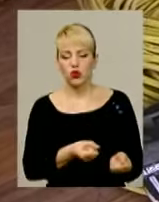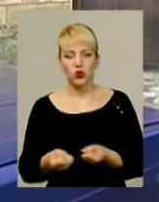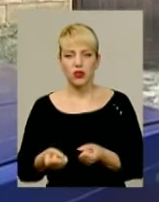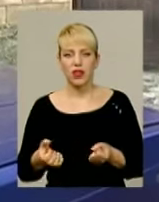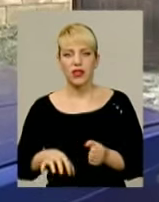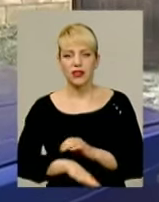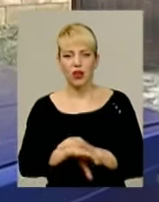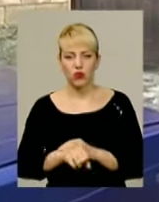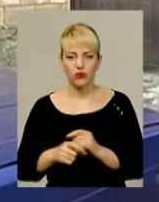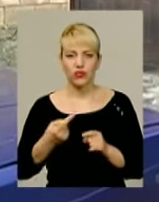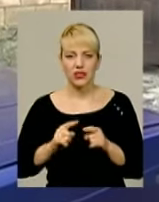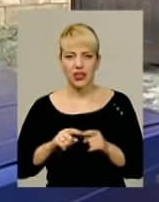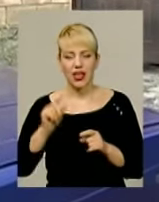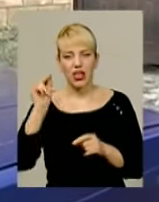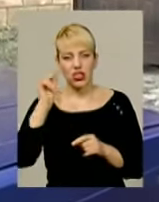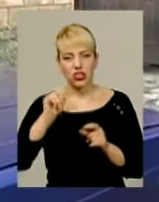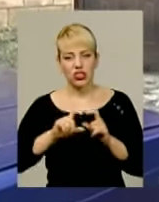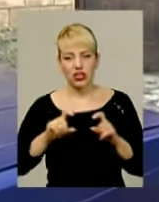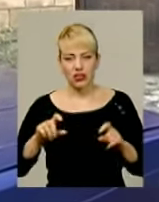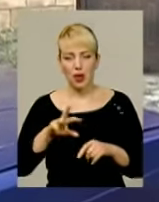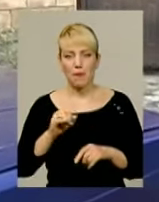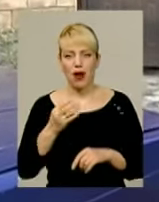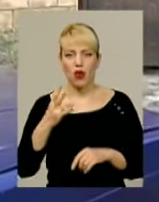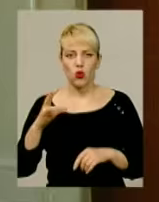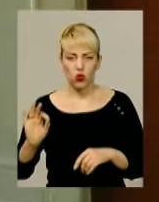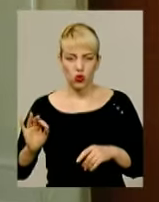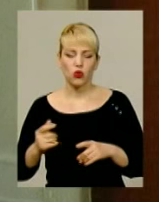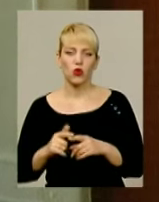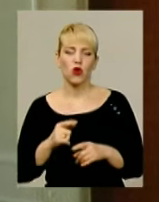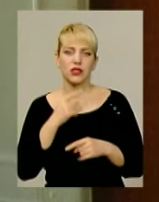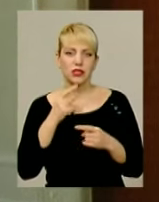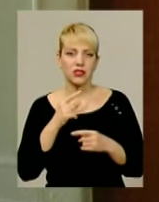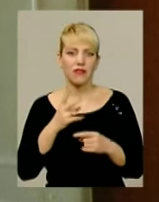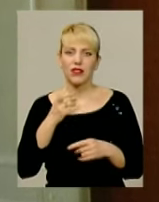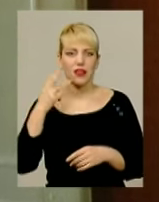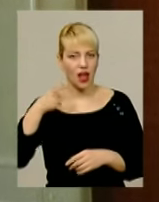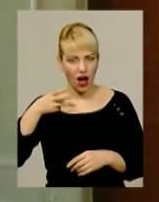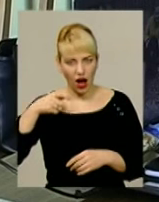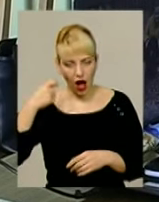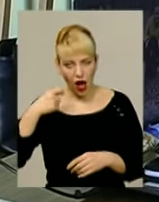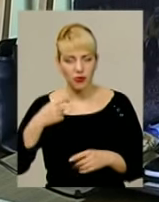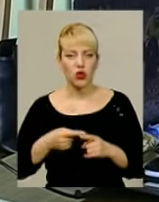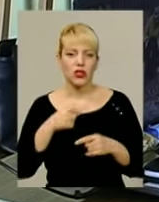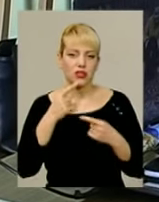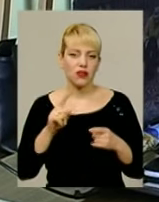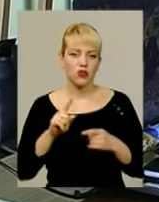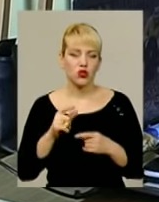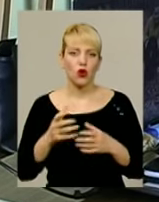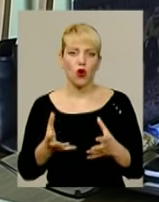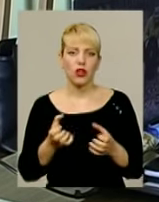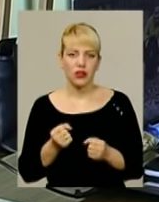шкільне майно, горе-директор не на камеру пояснив. Отримав вказівку від свого керівництва. Натомість керівництво переконує,